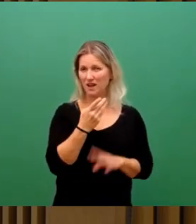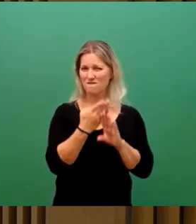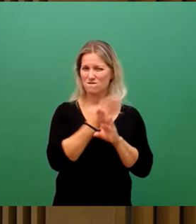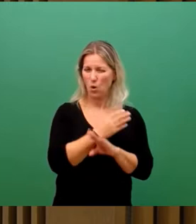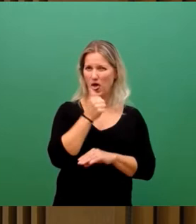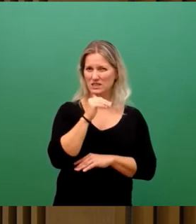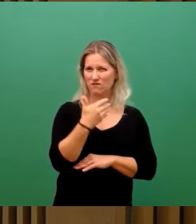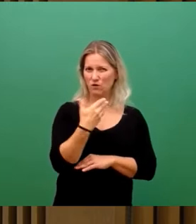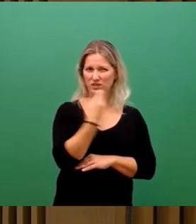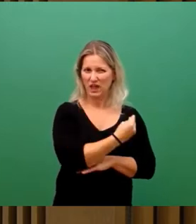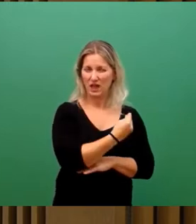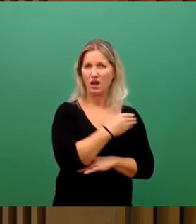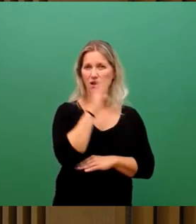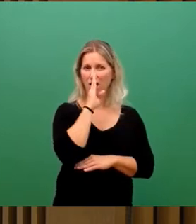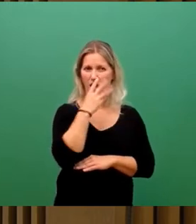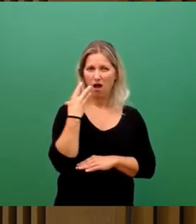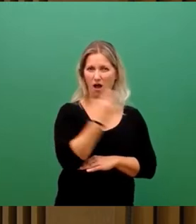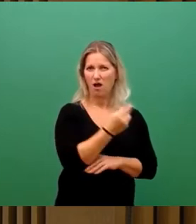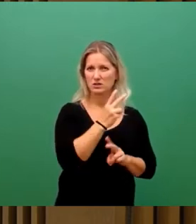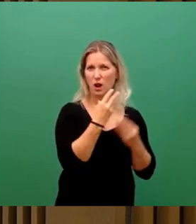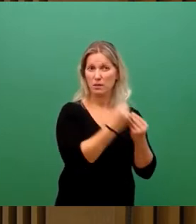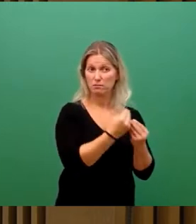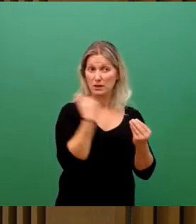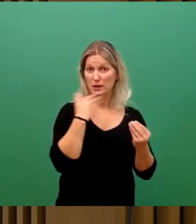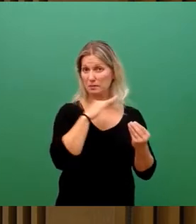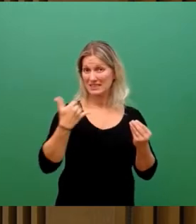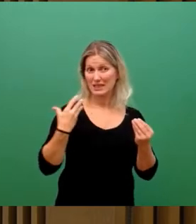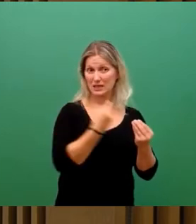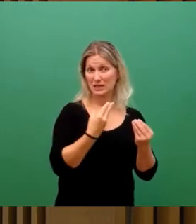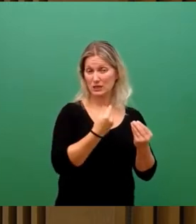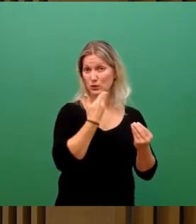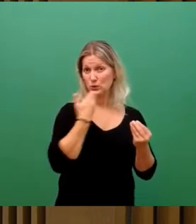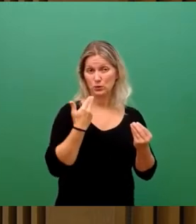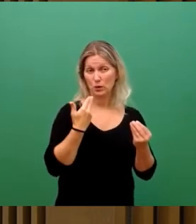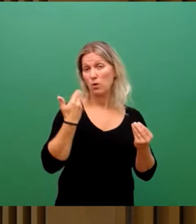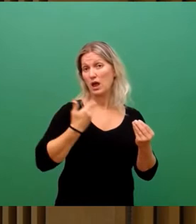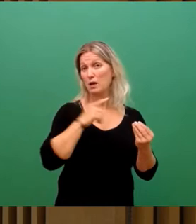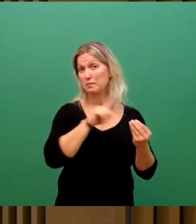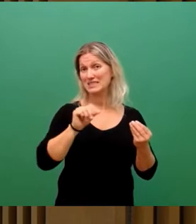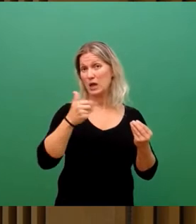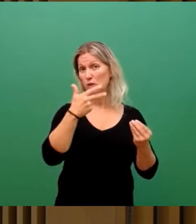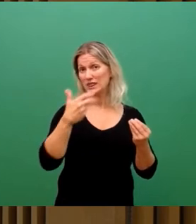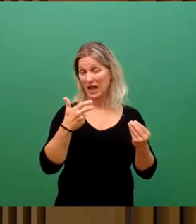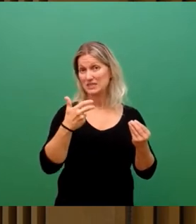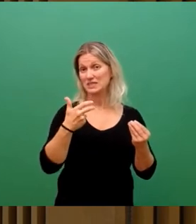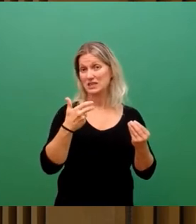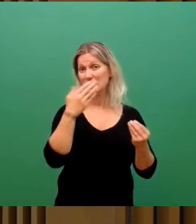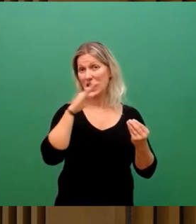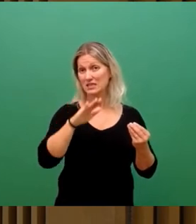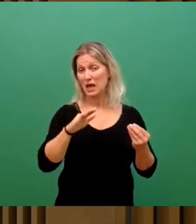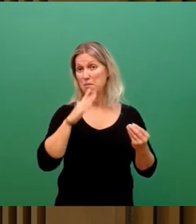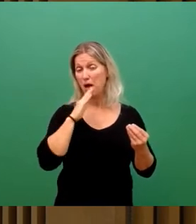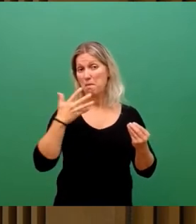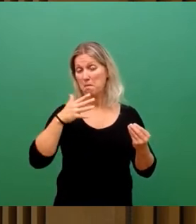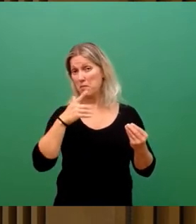zugesicherte Menge an Gas, welche bisher nicht geliefert wurde bzw. voraussichtlich bis zum 31.12.2022 respektive zum 1